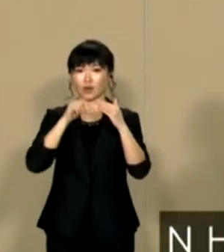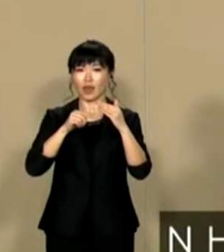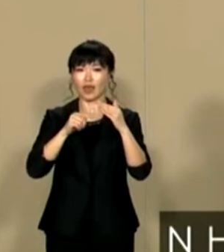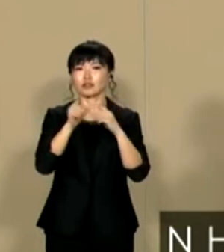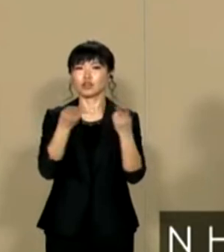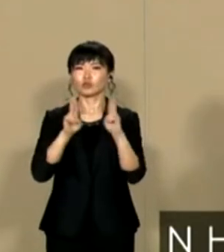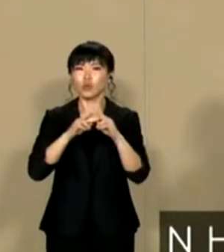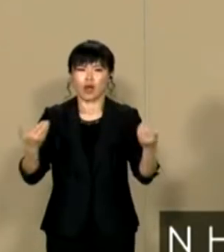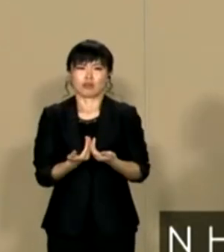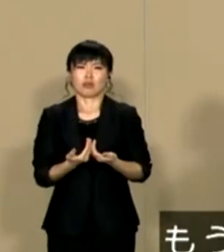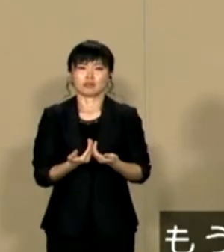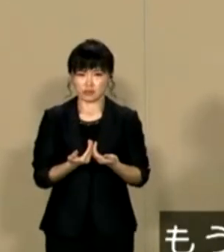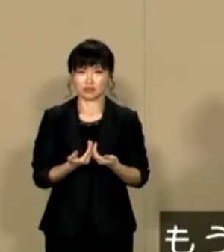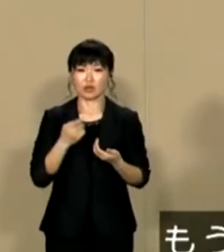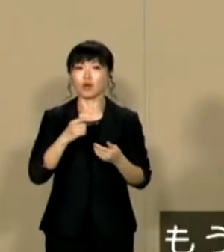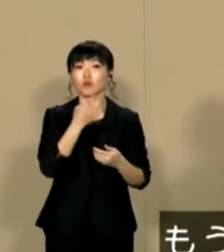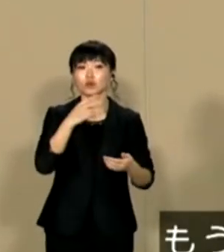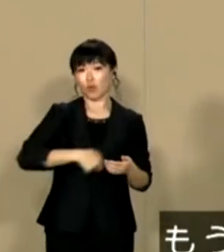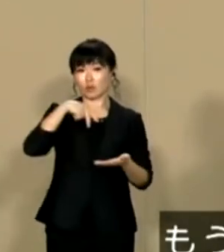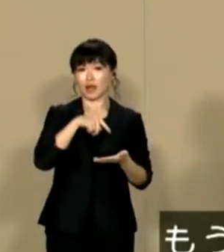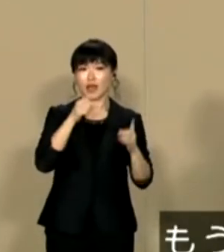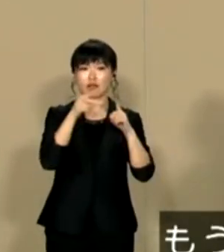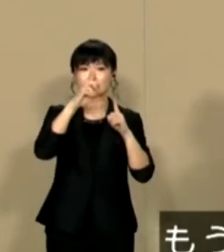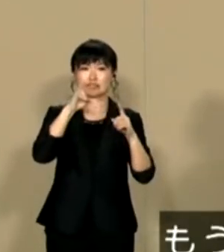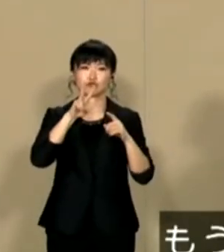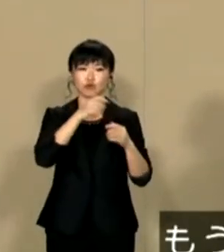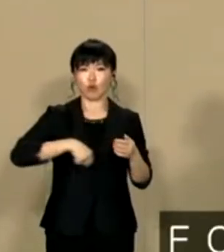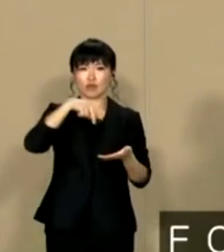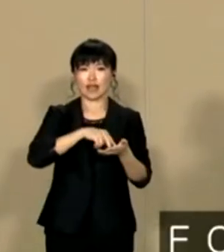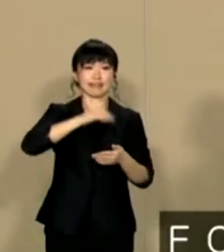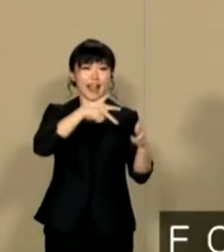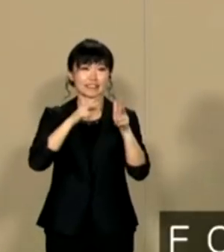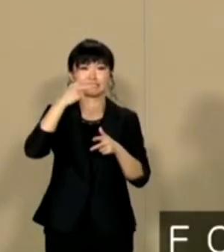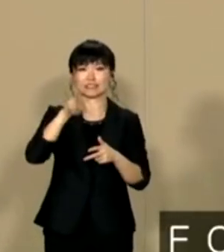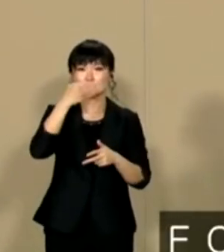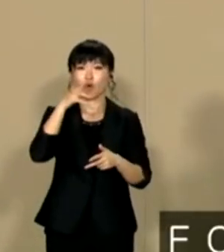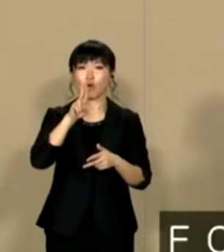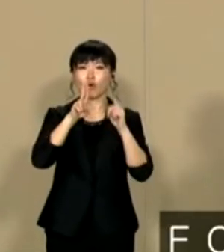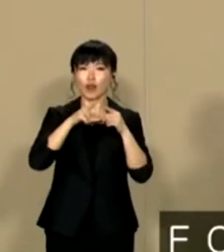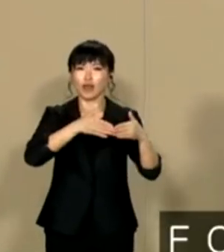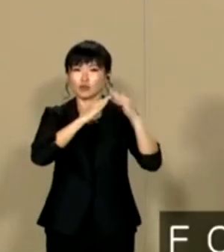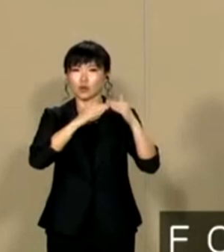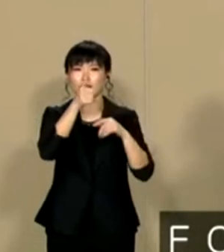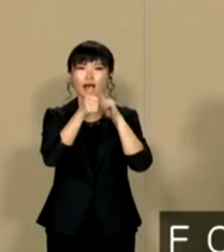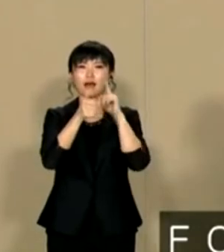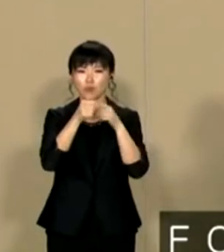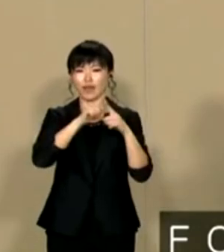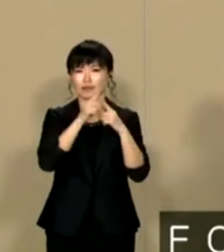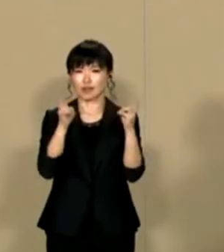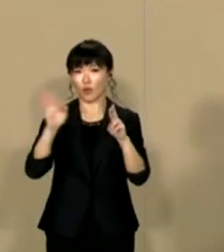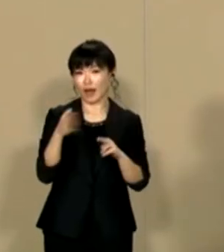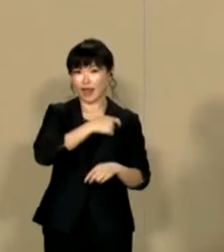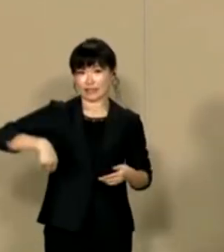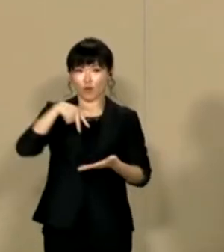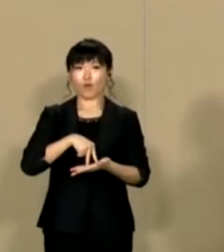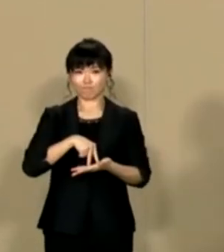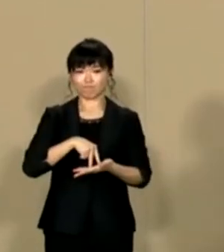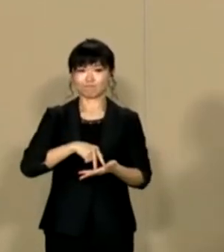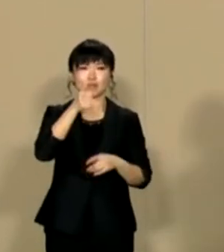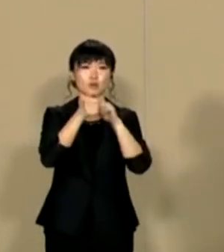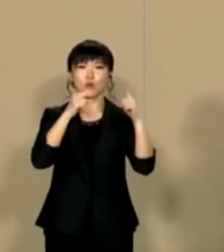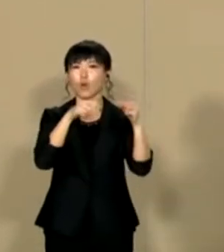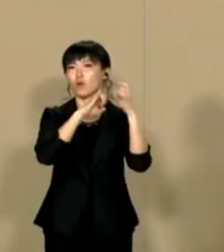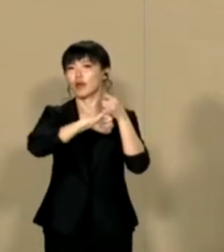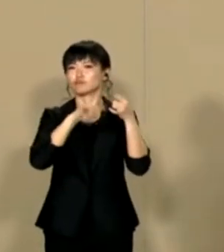はこのAV新報に唯一反対した政党なんですがもう一人の候補者FC2の創業者高橋梨央FC2の創業者の高橋梨央もNHK党から立候しております高橋梨央